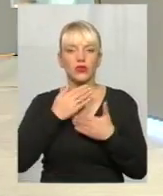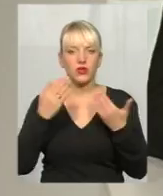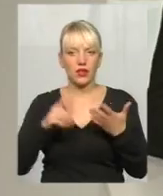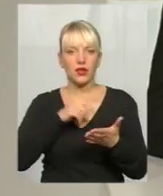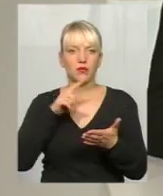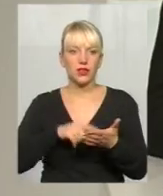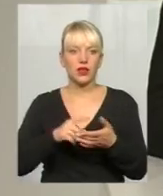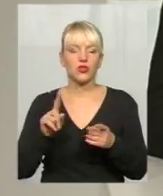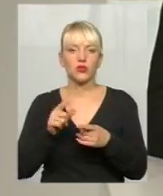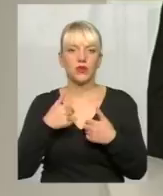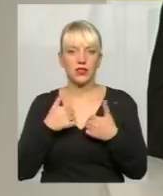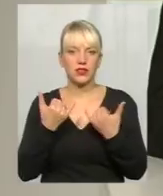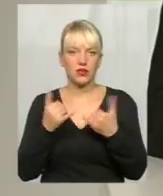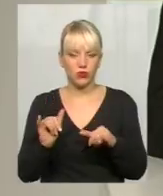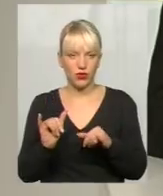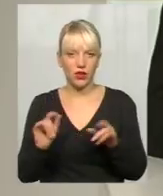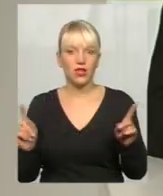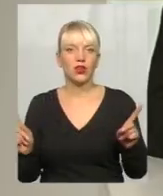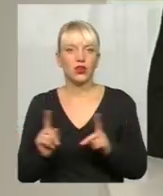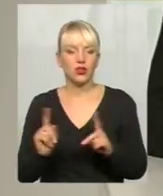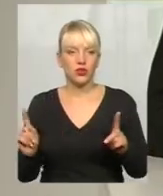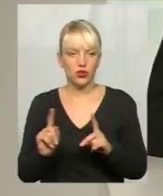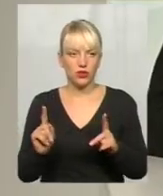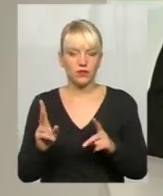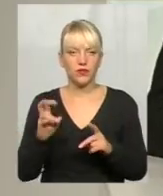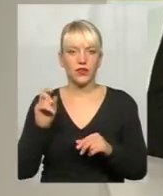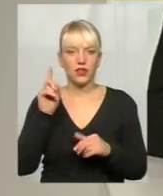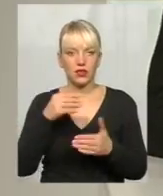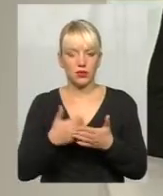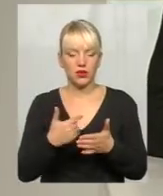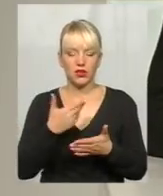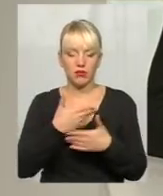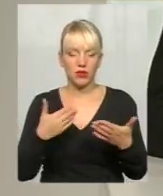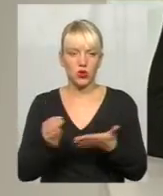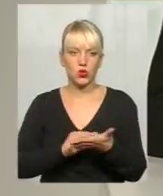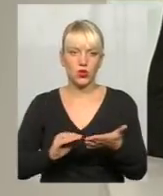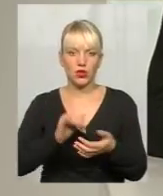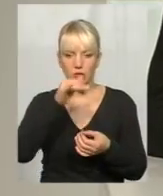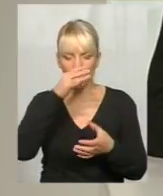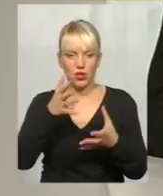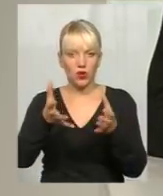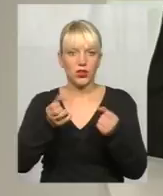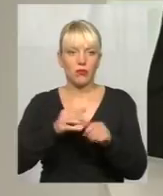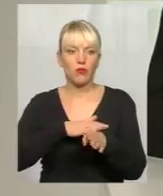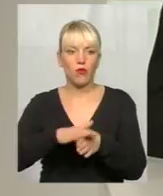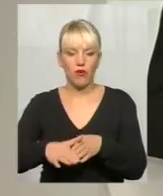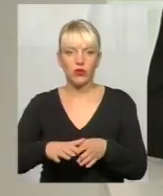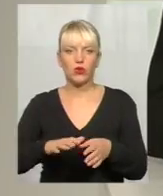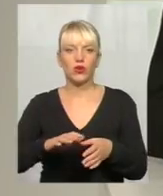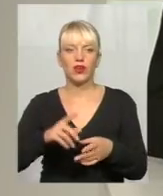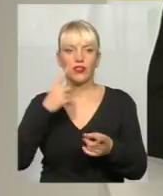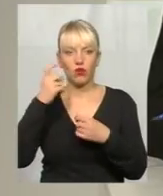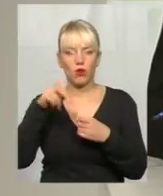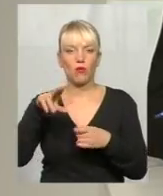Все ж таки, що мене здивувало, що навіть там ми, журналісти, ми не могли отримати повну інформацію по кандидатам до